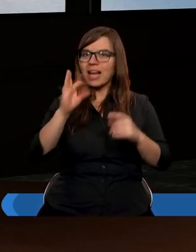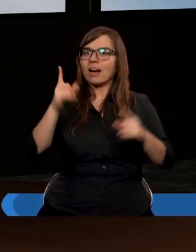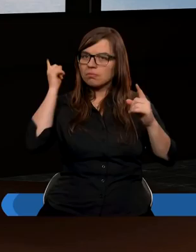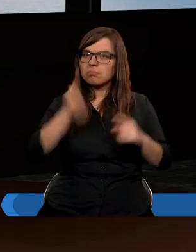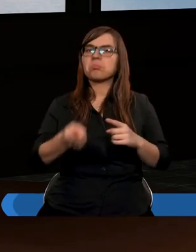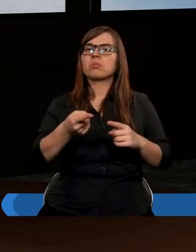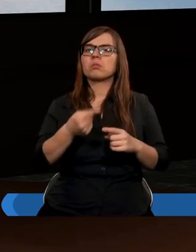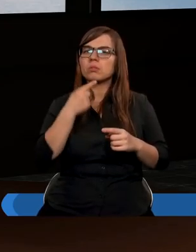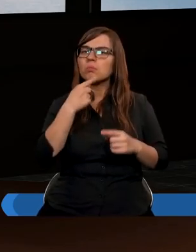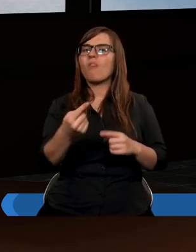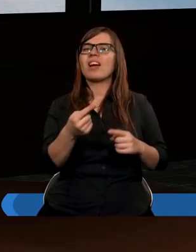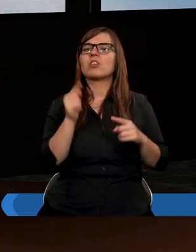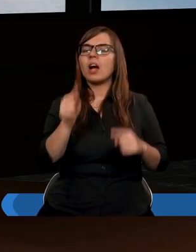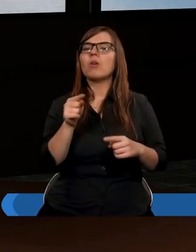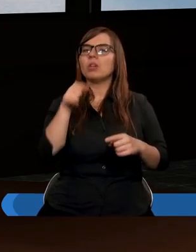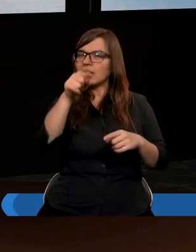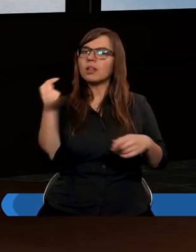i ja czyniąc to